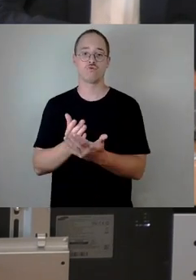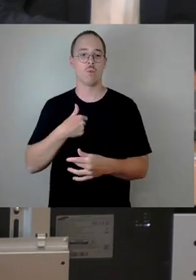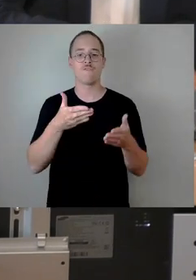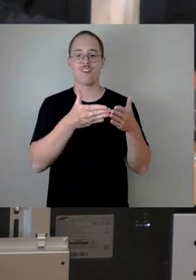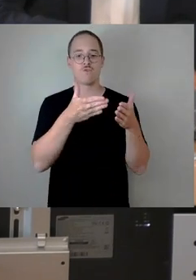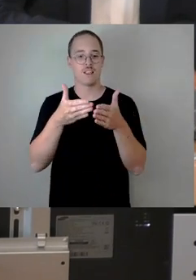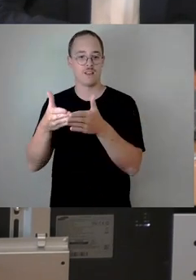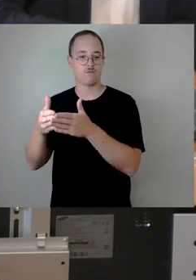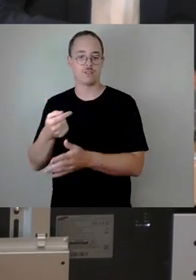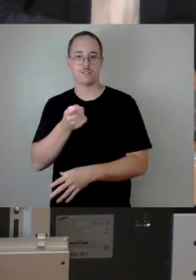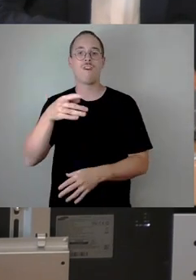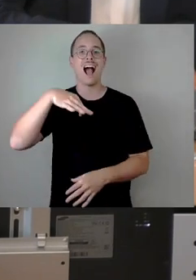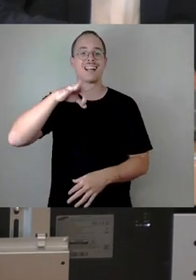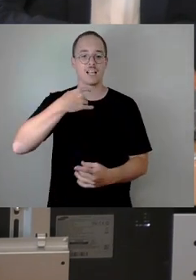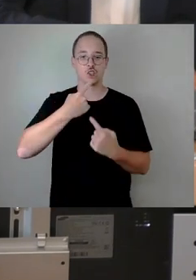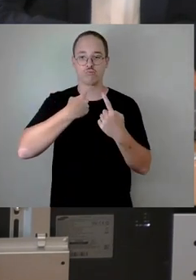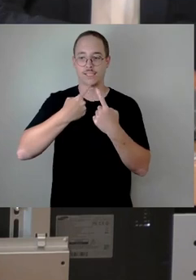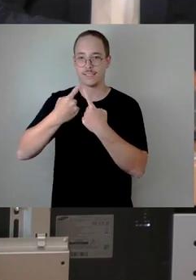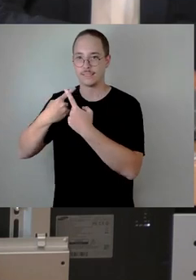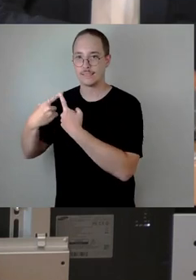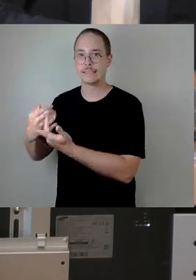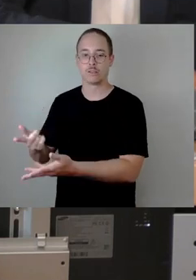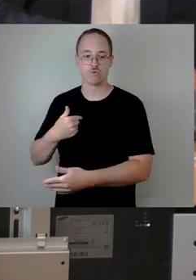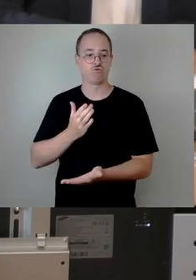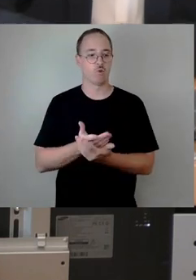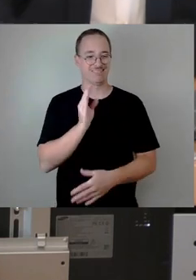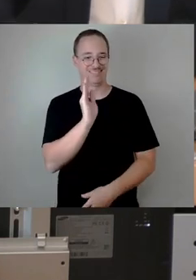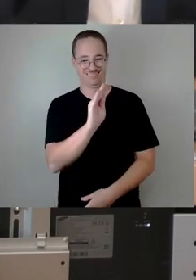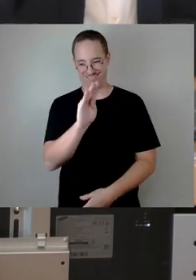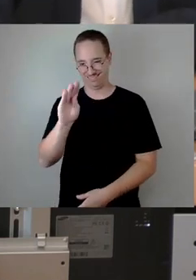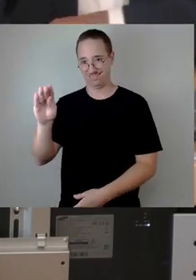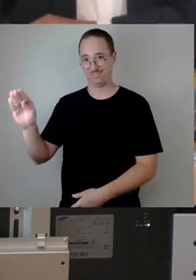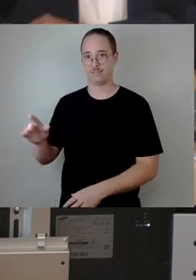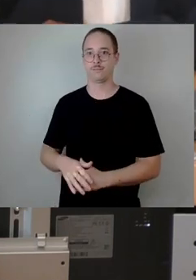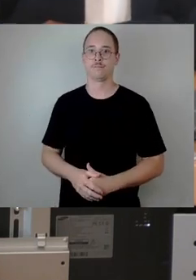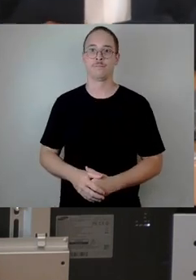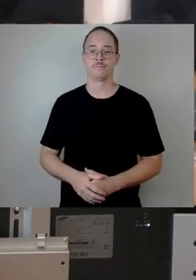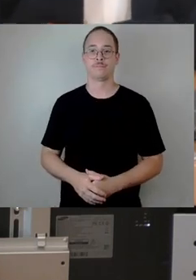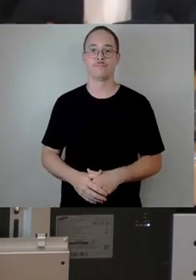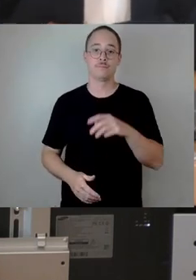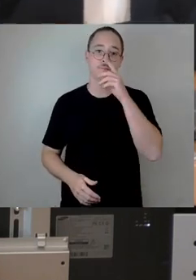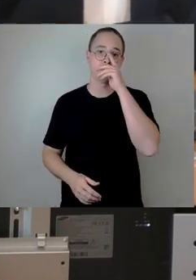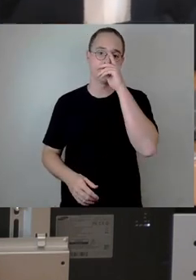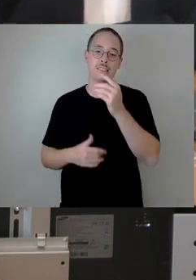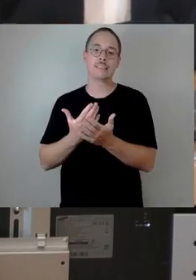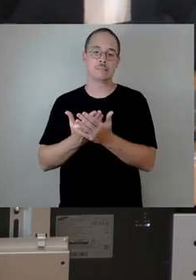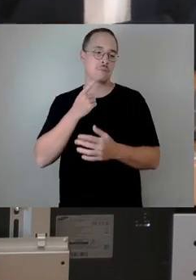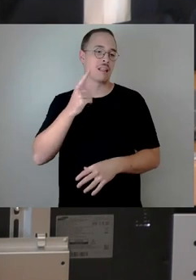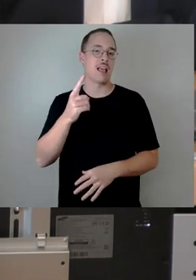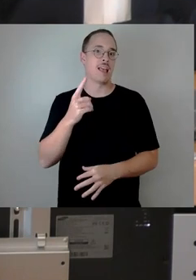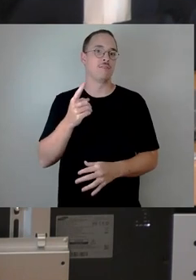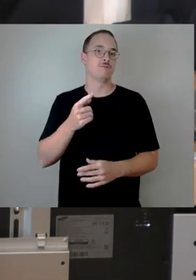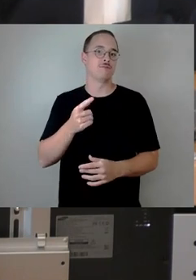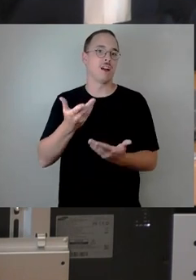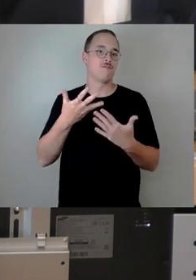angekündigt. Damit werden wir sicherlich noch weit vor dem Freistaat Sachsen einen Plan diskutieren,